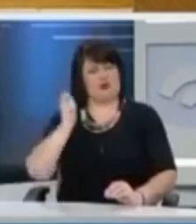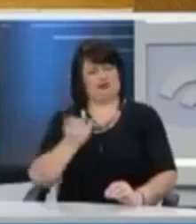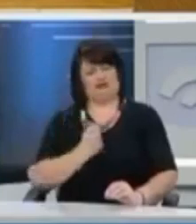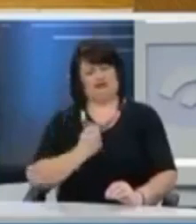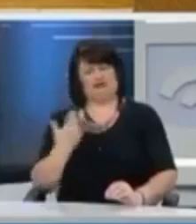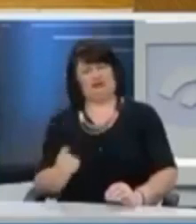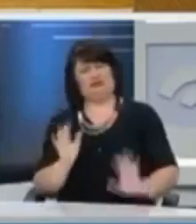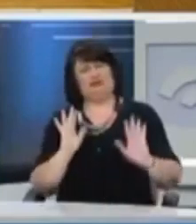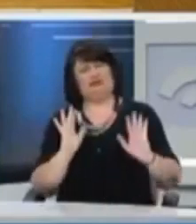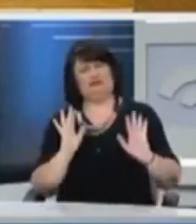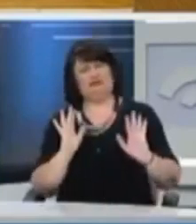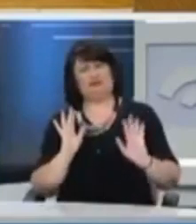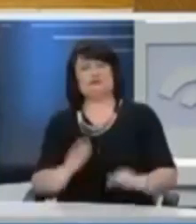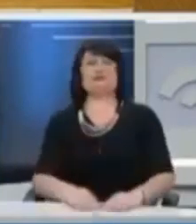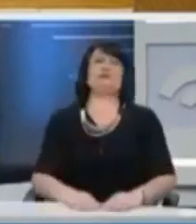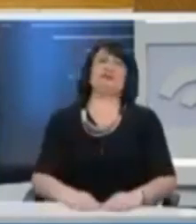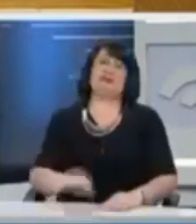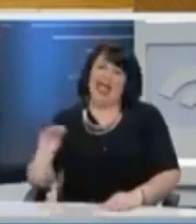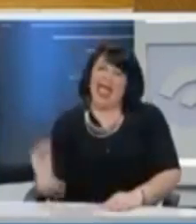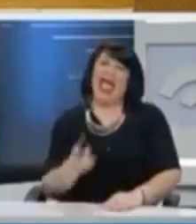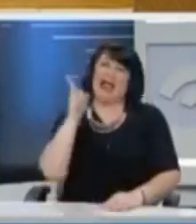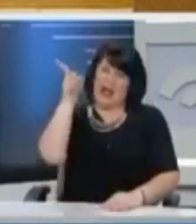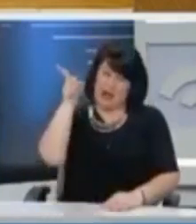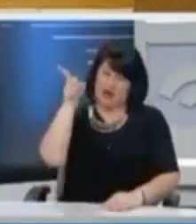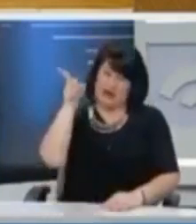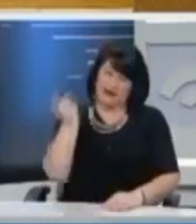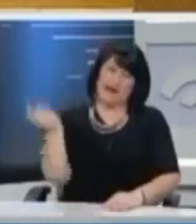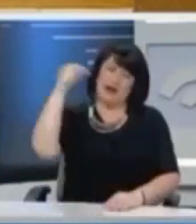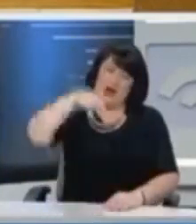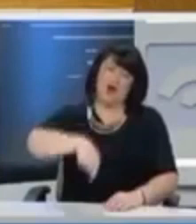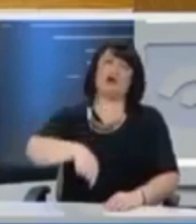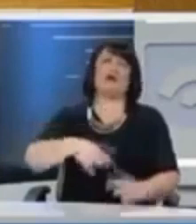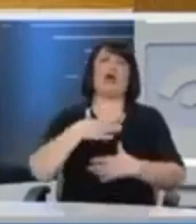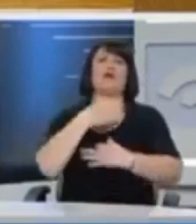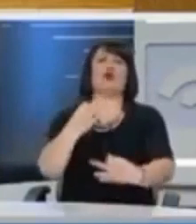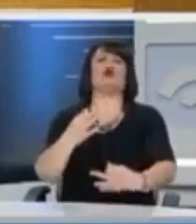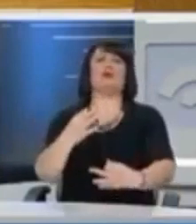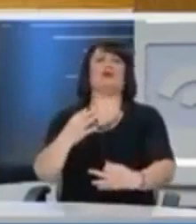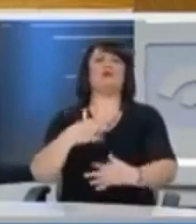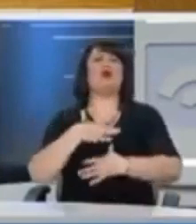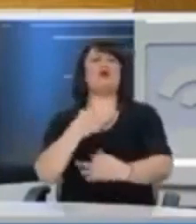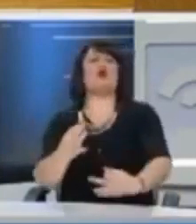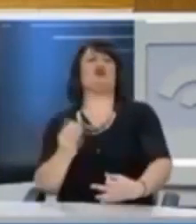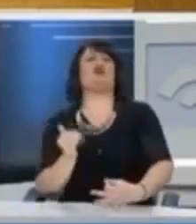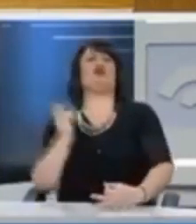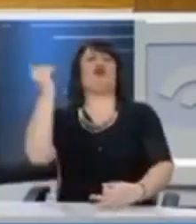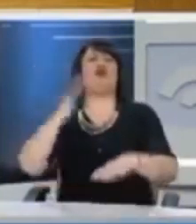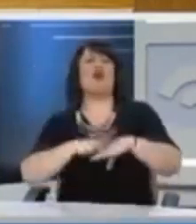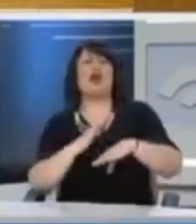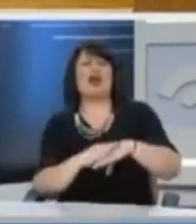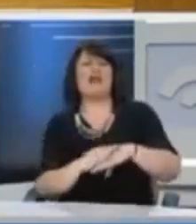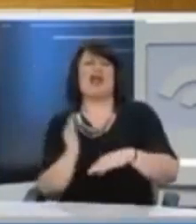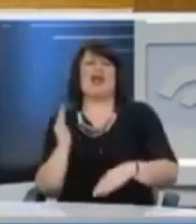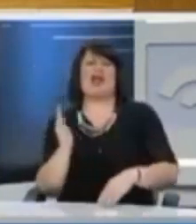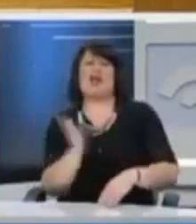σε αυτές τις περιφέρειες και να έρχονται εδώ στο Κοινοβούλιο και να εκπροσωπούν τη Δυτική Αυστραλία, το Βόρειο Καναδά. Το